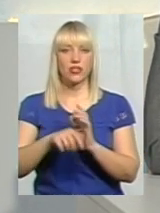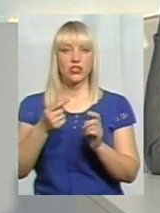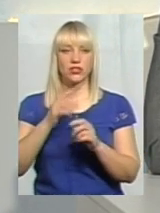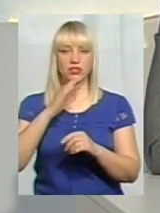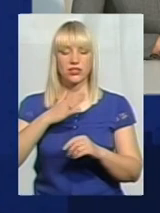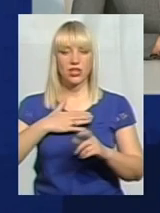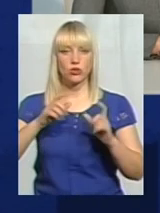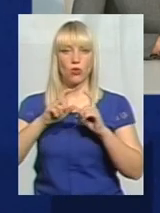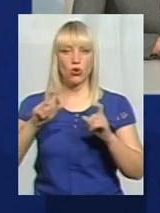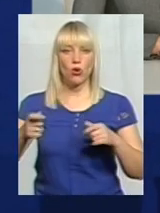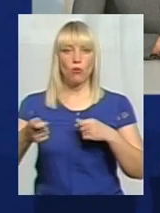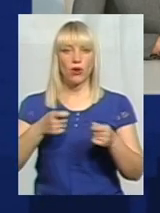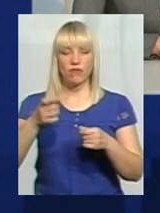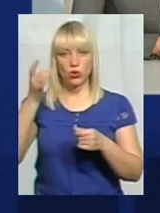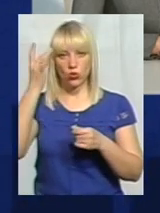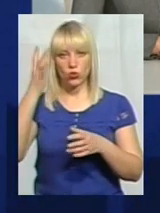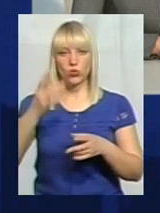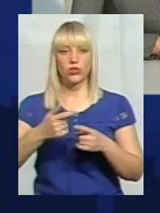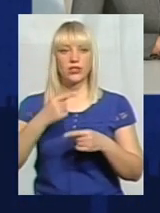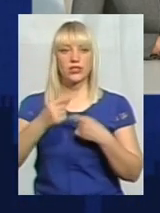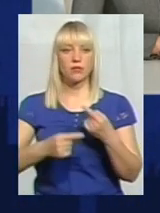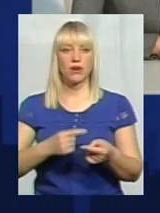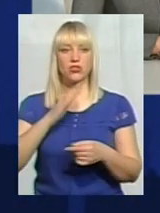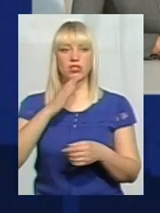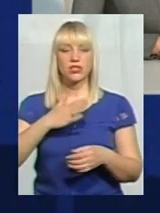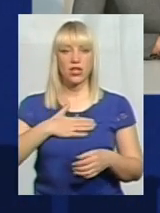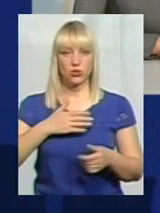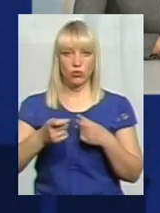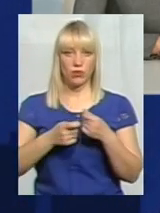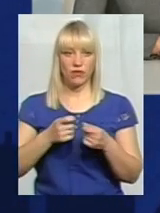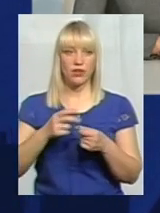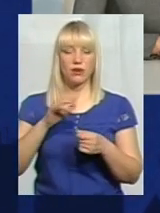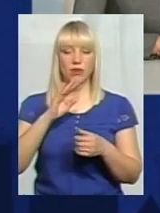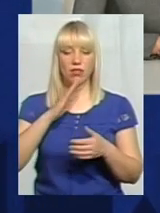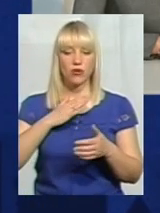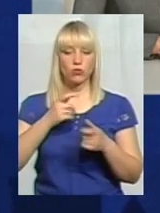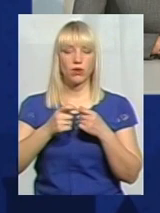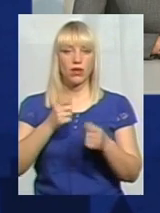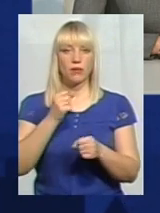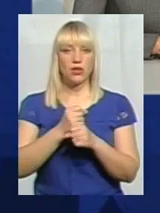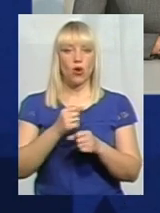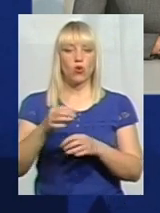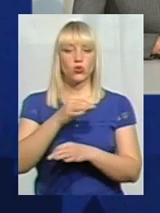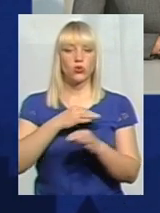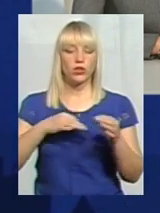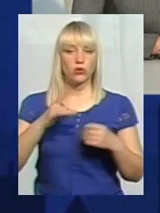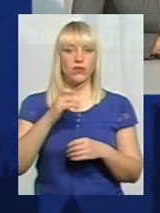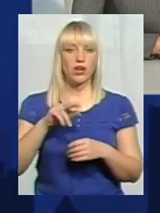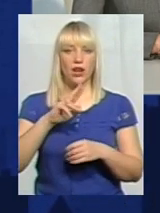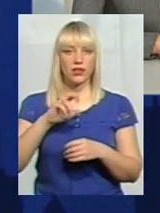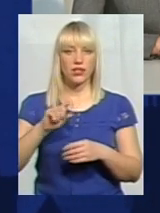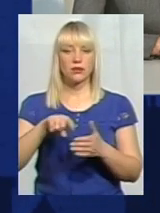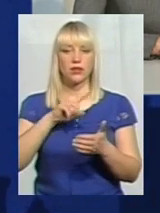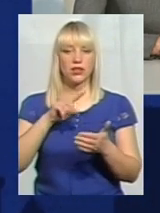органом управління культурної спадщини, а саме з нашим управлінням. І при нашому управлінні діє консультативна рада з питання охорони культурної